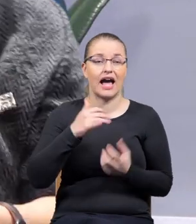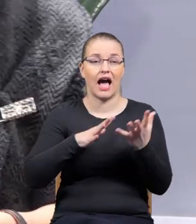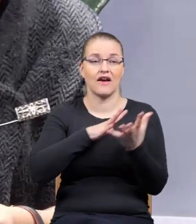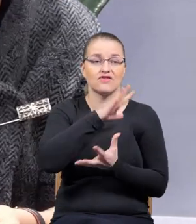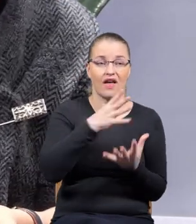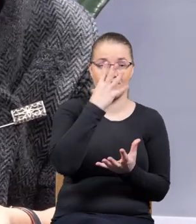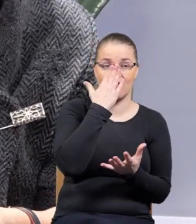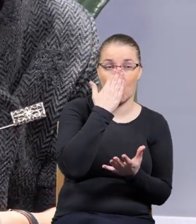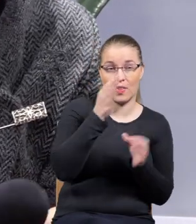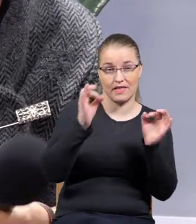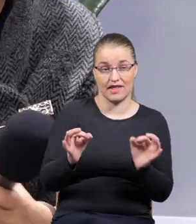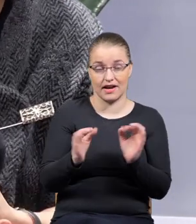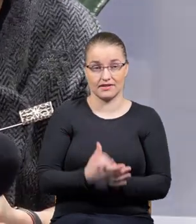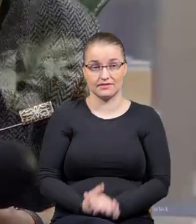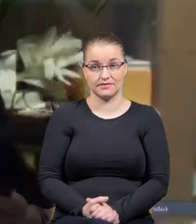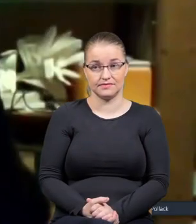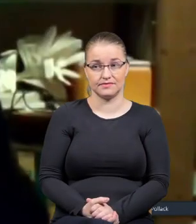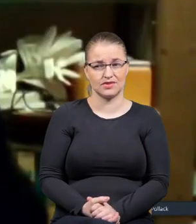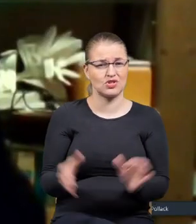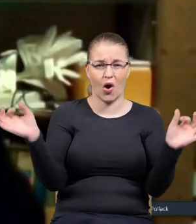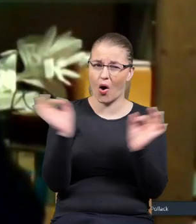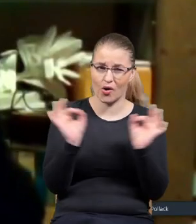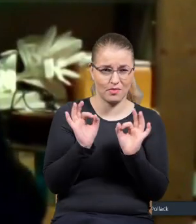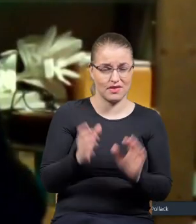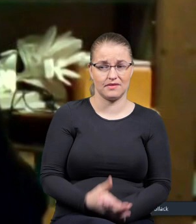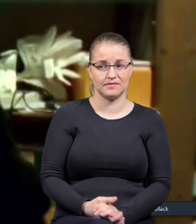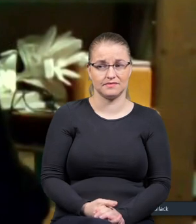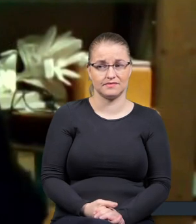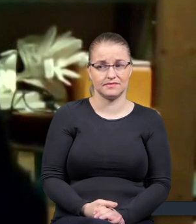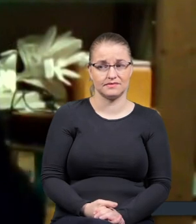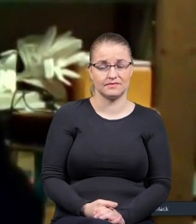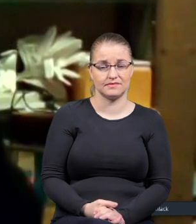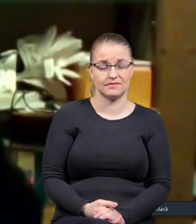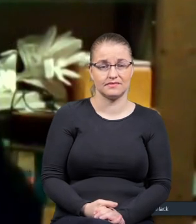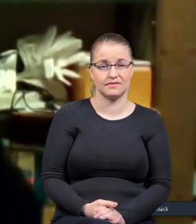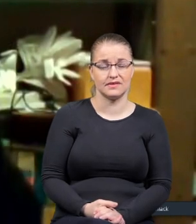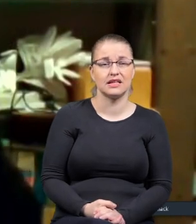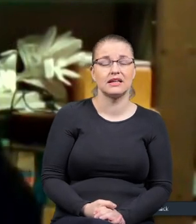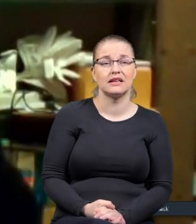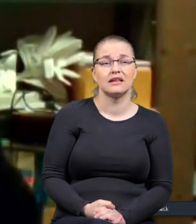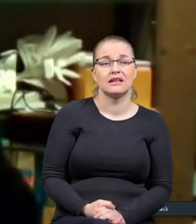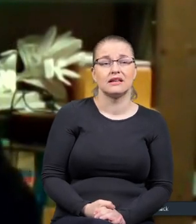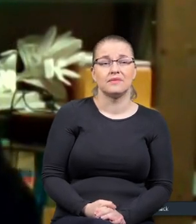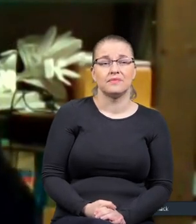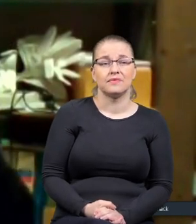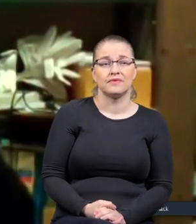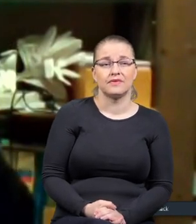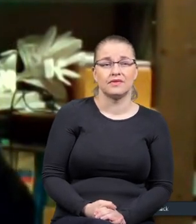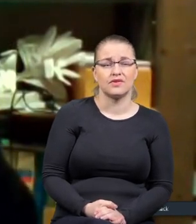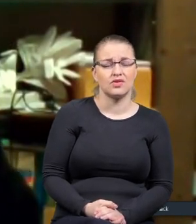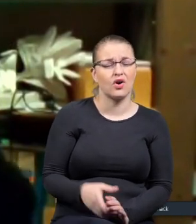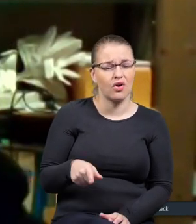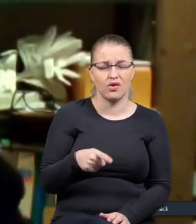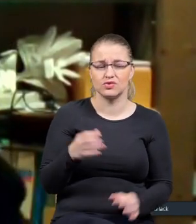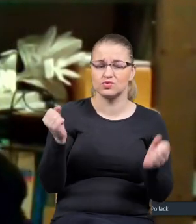wygląda. To jest katastrofa. To jest naprawdę, w ogóle przychodzi wszelkie wyobrażenia.